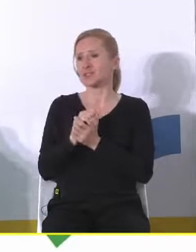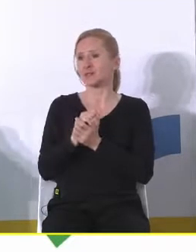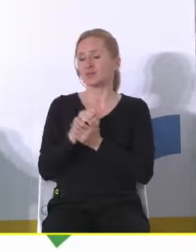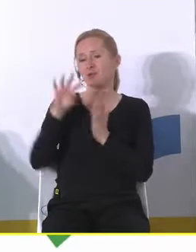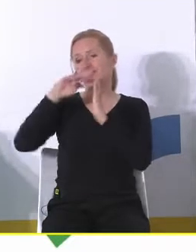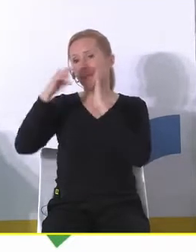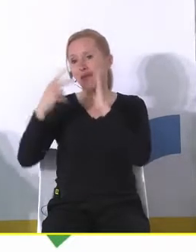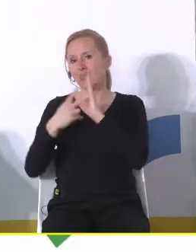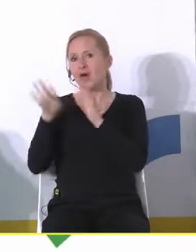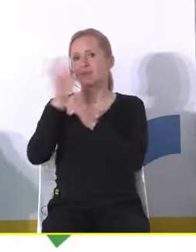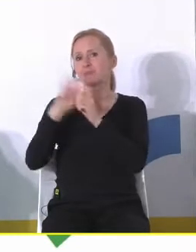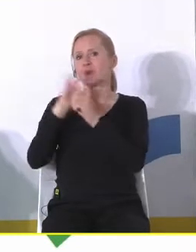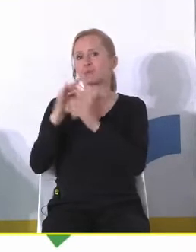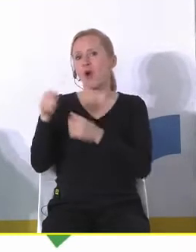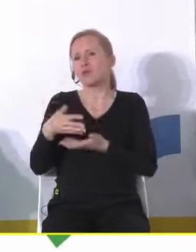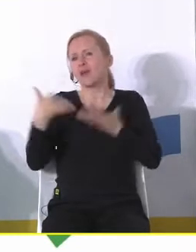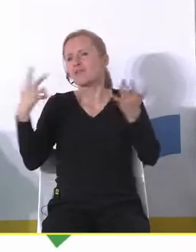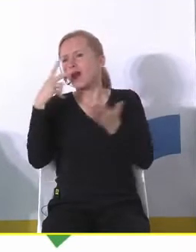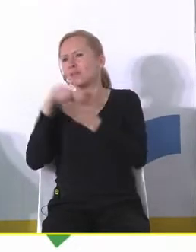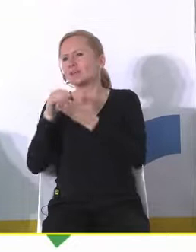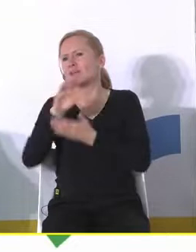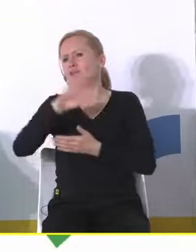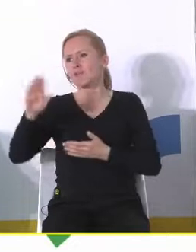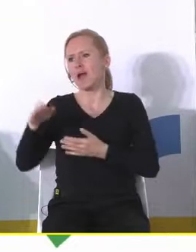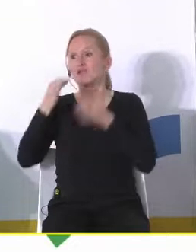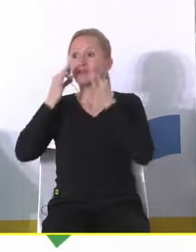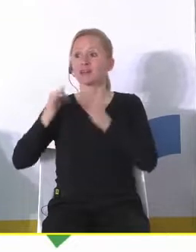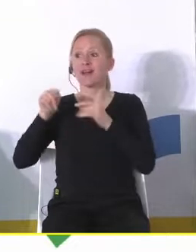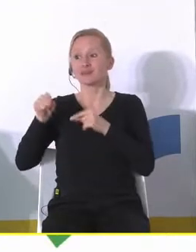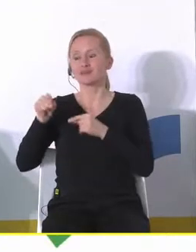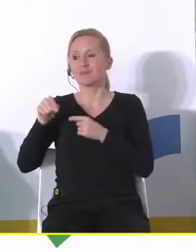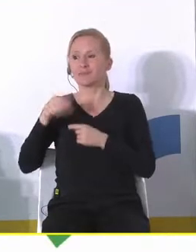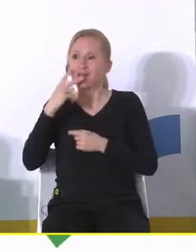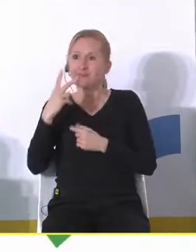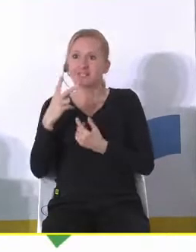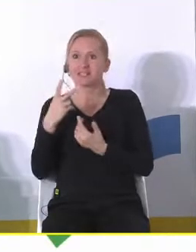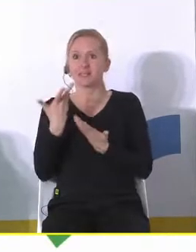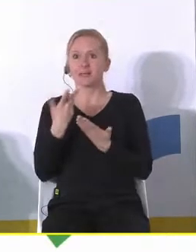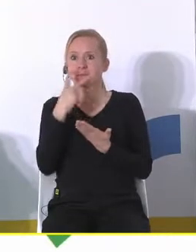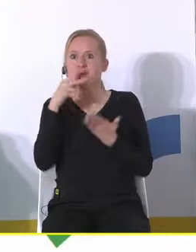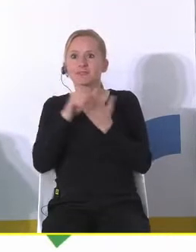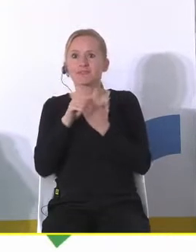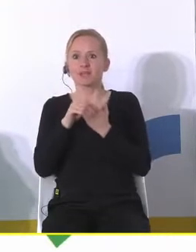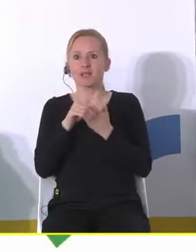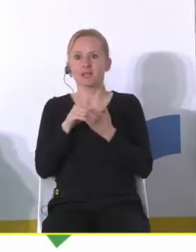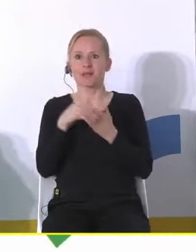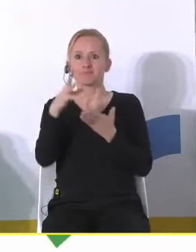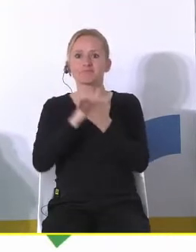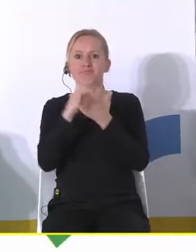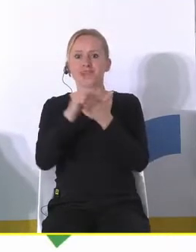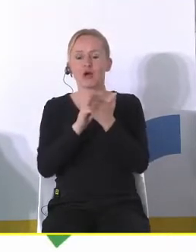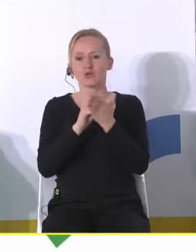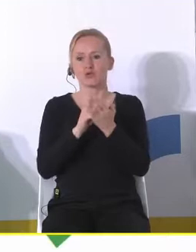zaprojektować coś i oni już wiele takich doświadczeń mają ale widać w tym pewien trend tak no dokładnie o tym o czym Pan